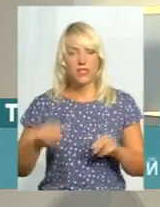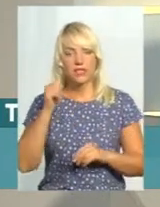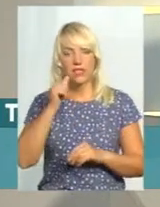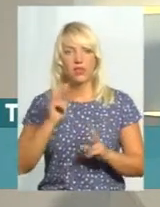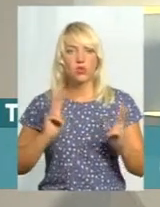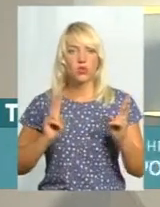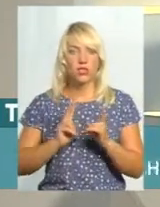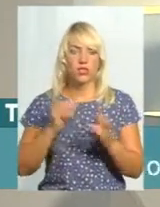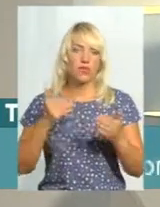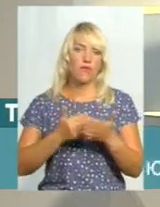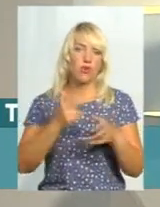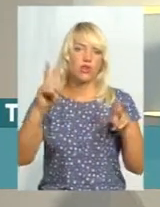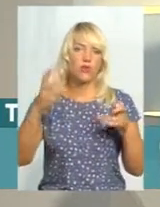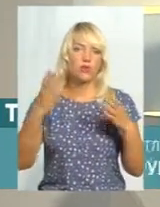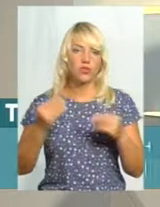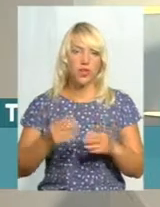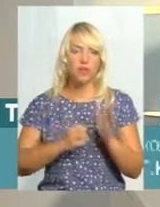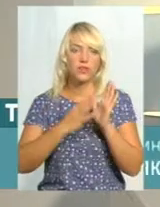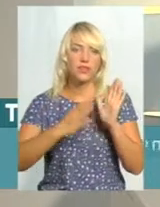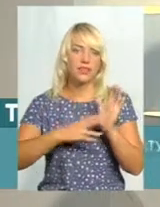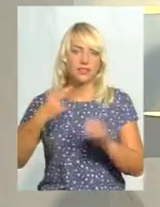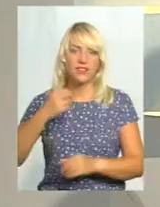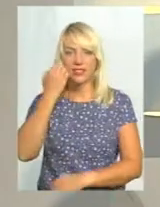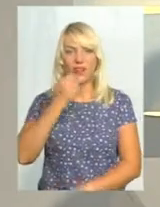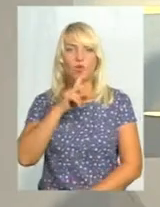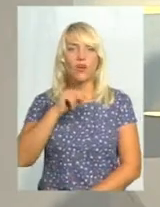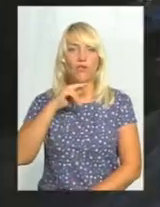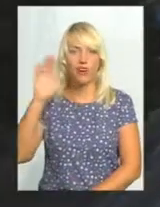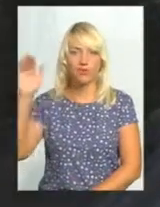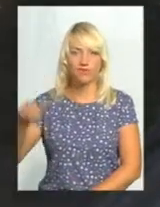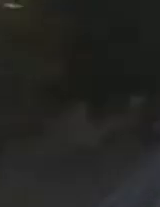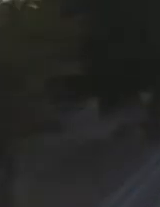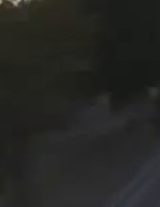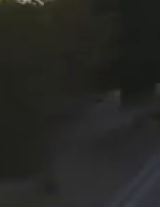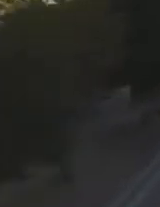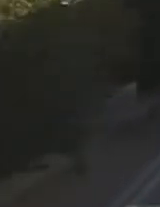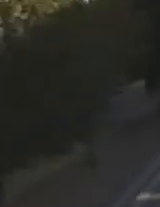зустрінемося з новою темою дня о 19.20. Дякую всім за увагу. Дякую.